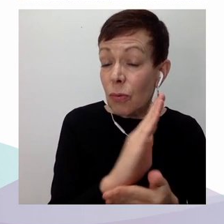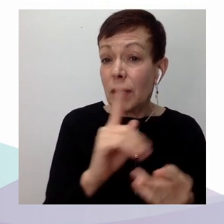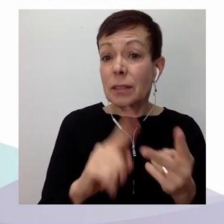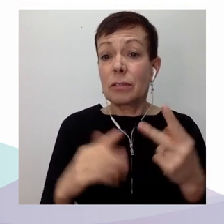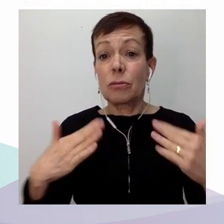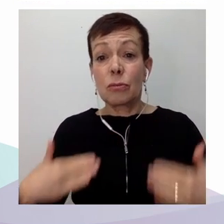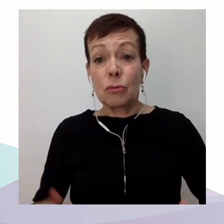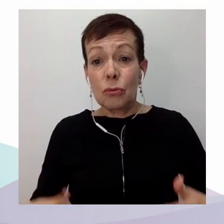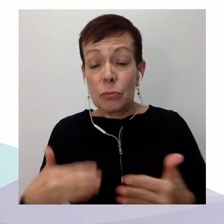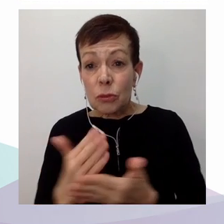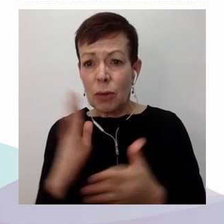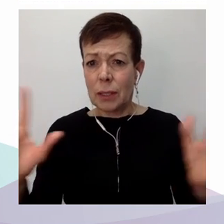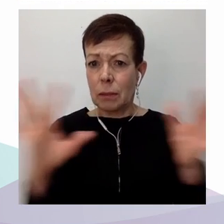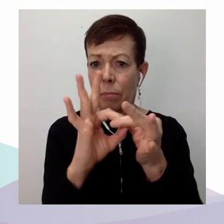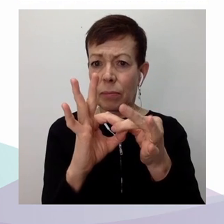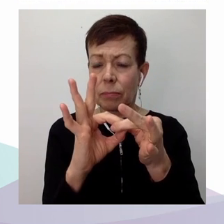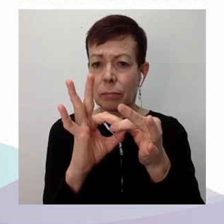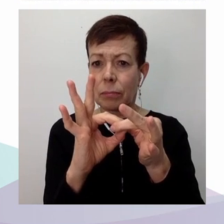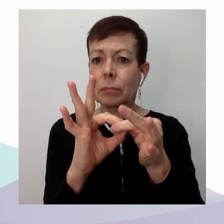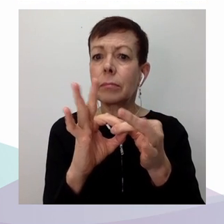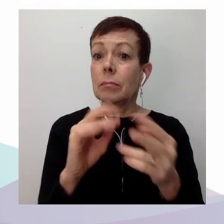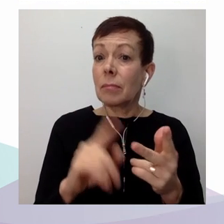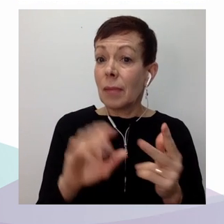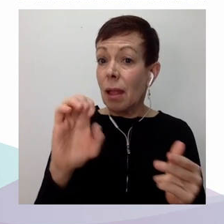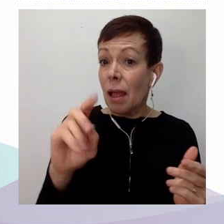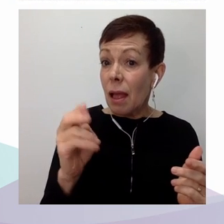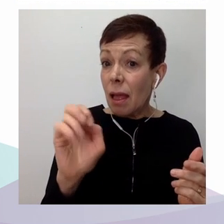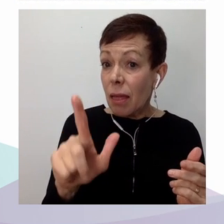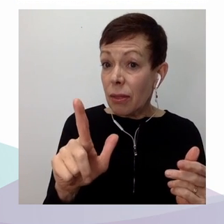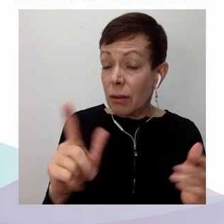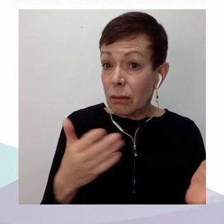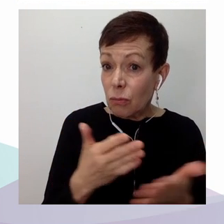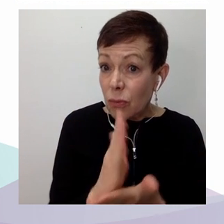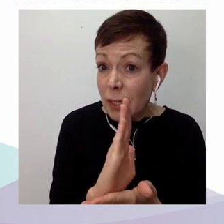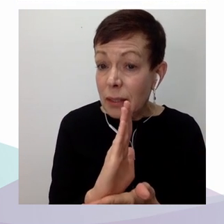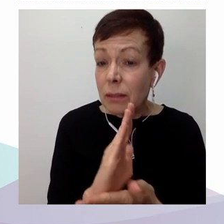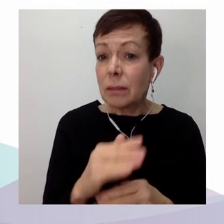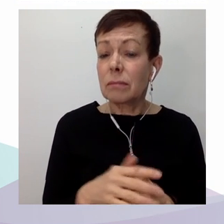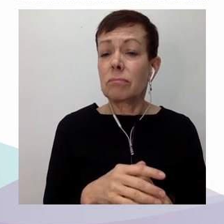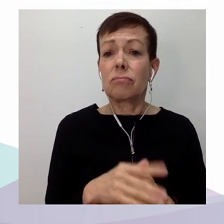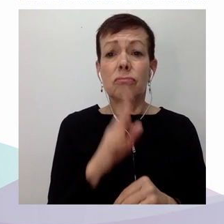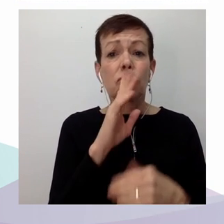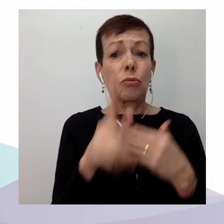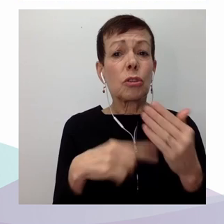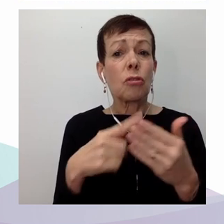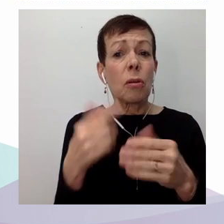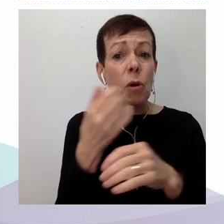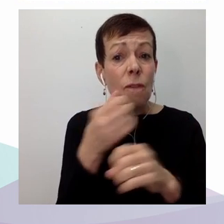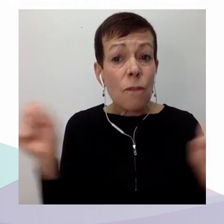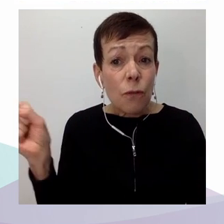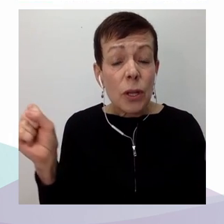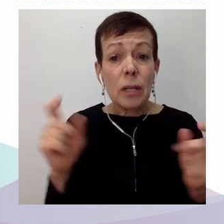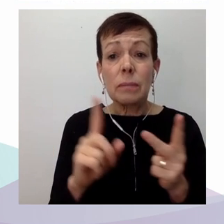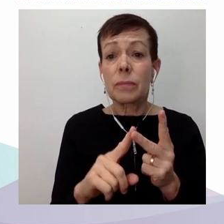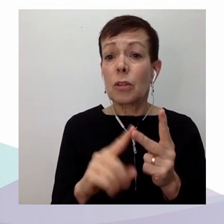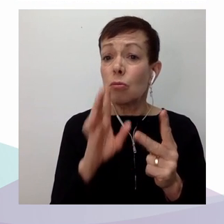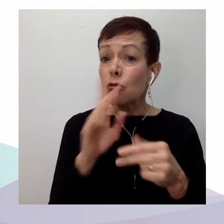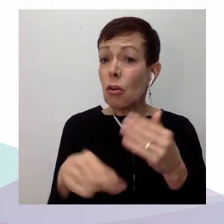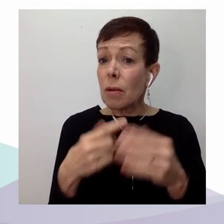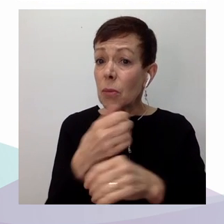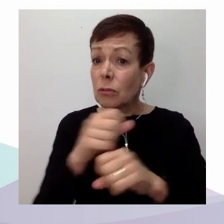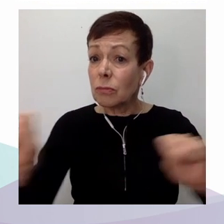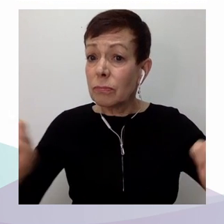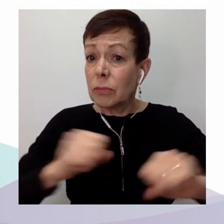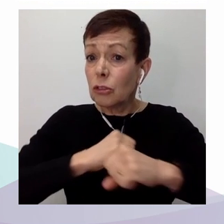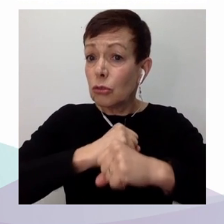j'entends davantage les droits tels le droit à la liberté, le droit à la sécurité. On a pu voir donc que les atteintes aux droits à